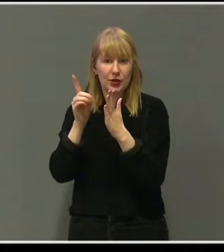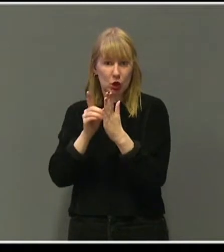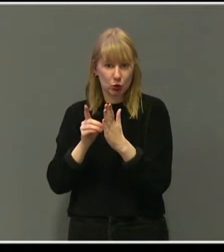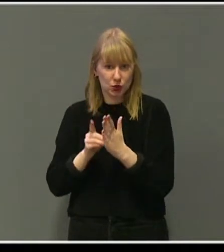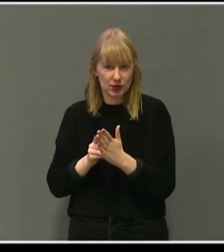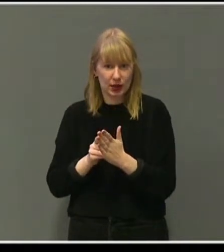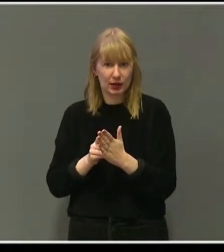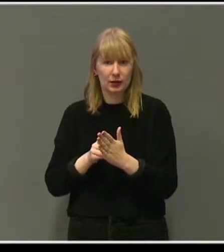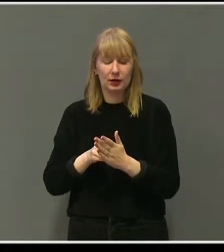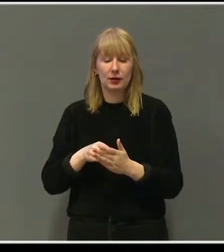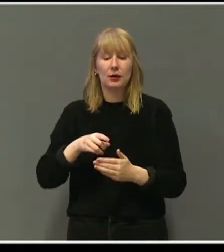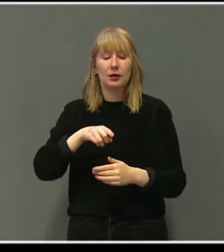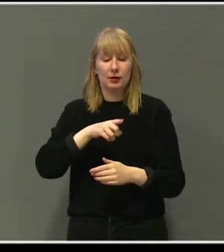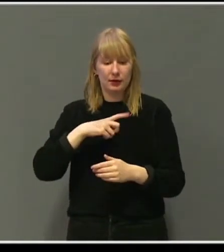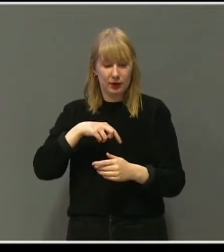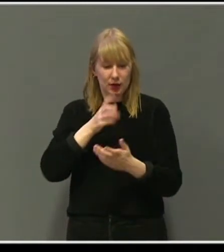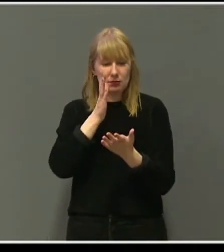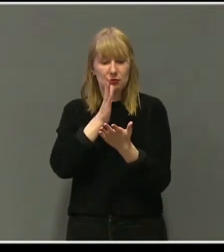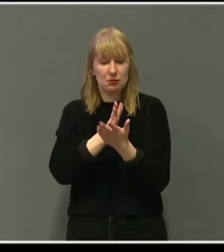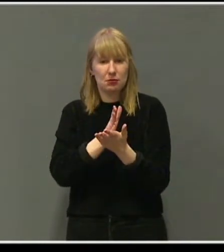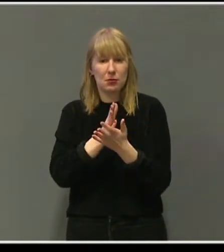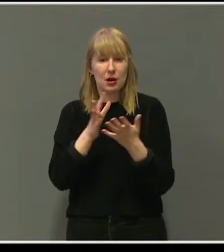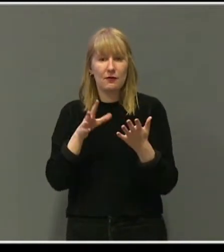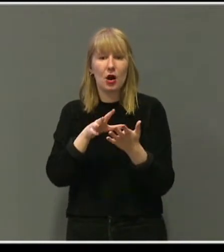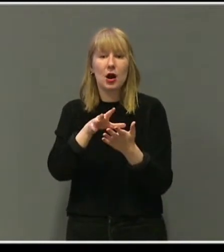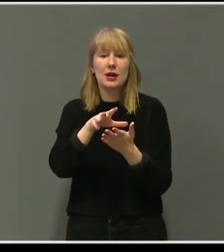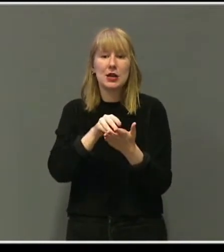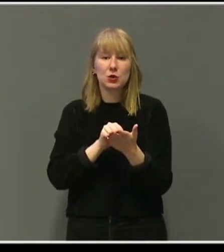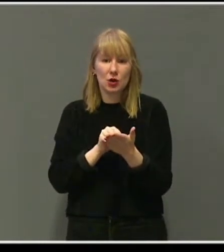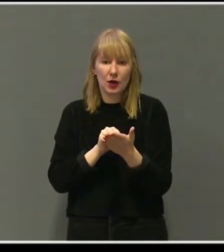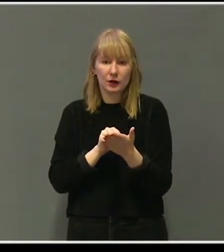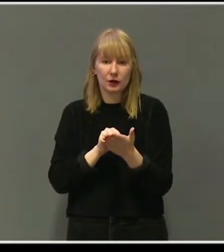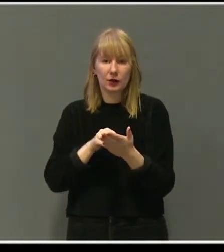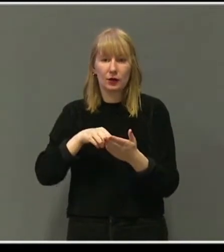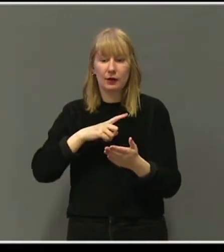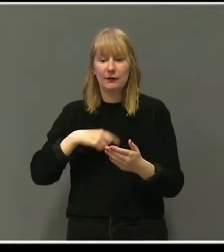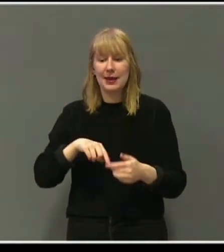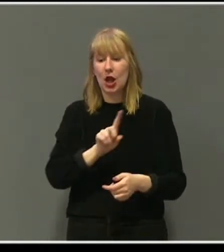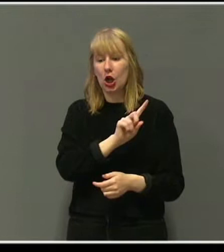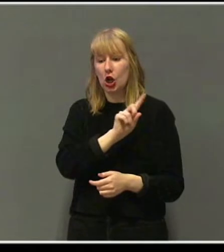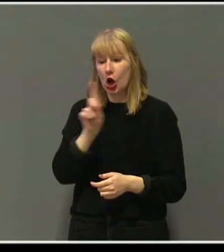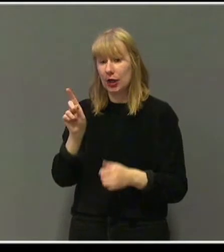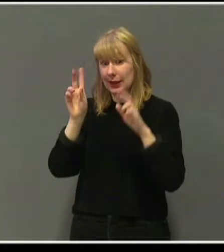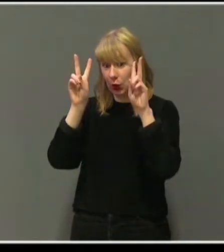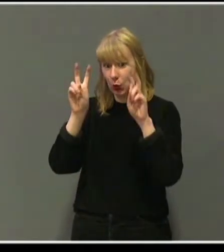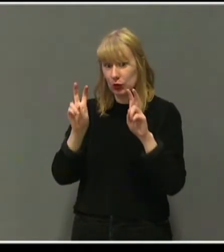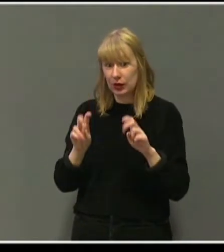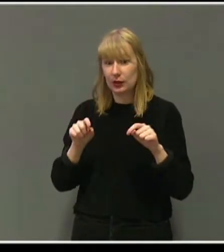Omsider skulle vi få resultatet av den seks måneder lange utredningen.